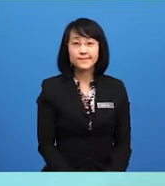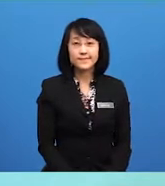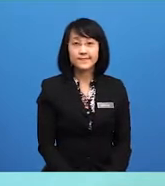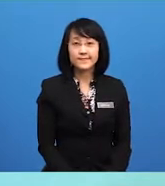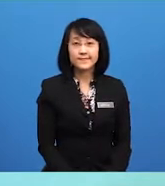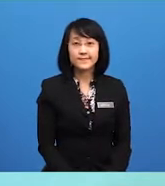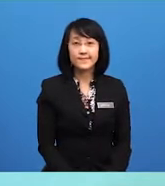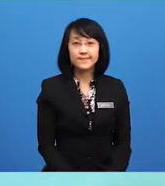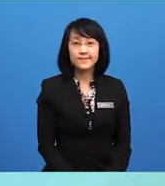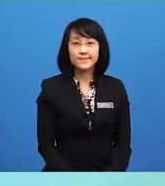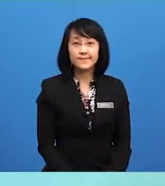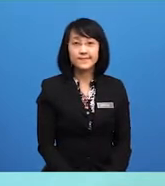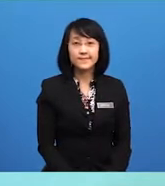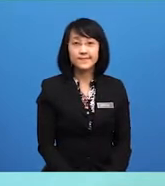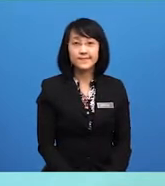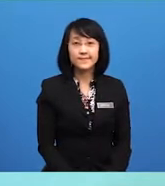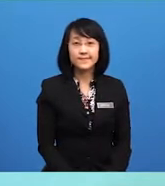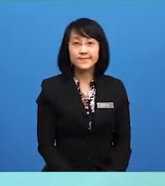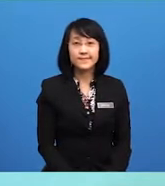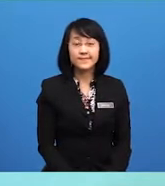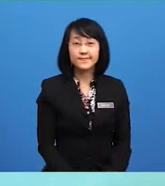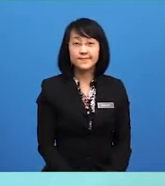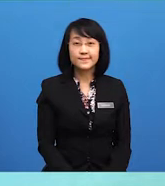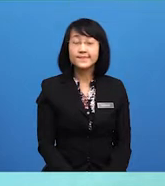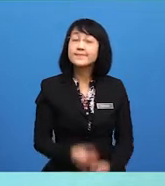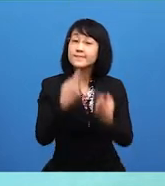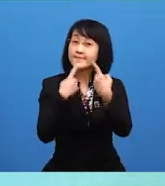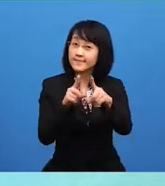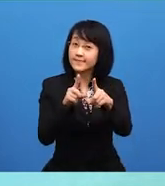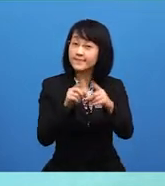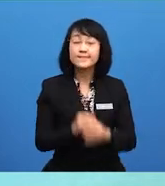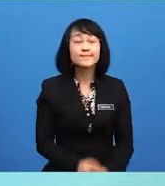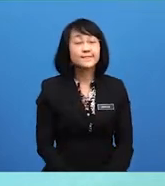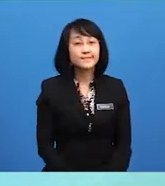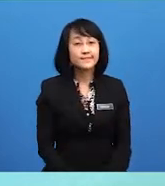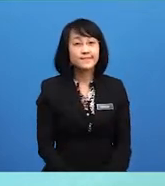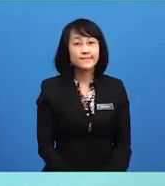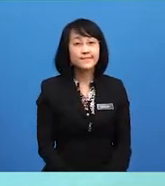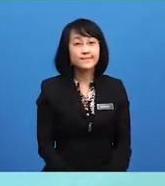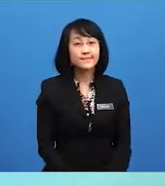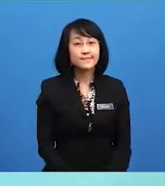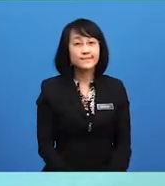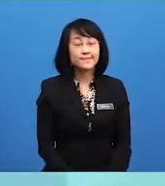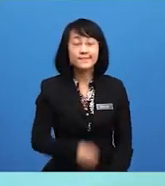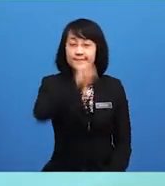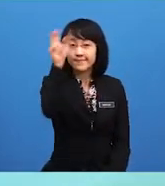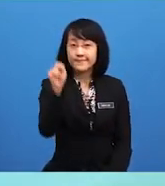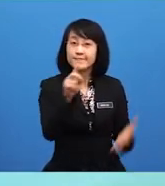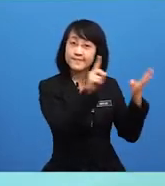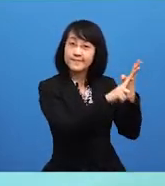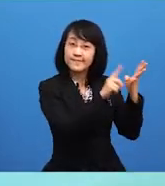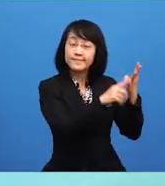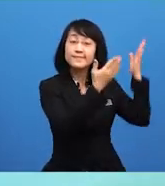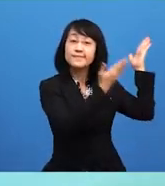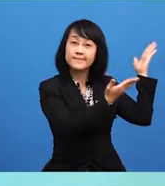negara yes jawapannya yang di-Pertuan Agung soalan keempat terangkan